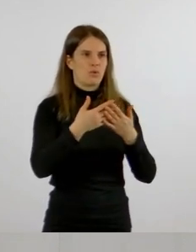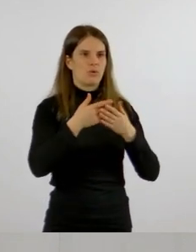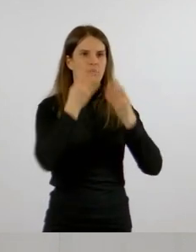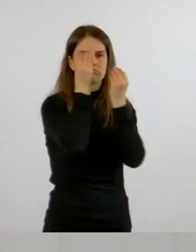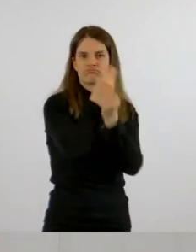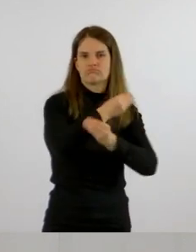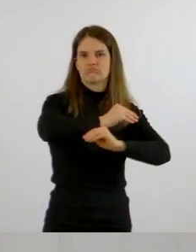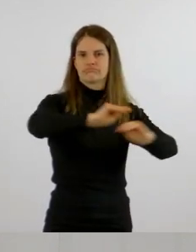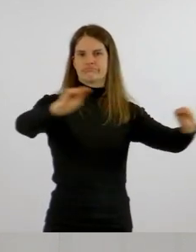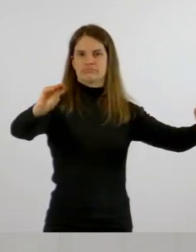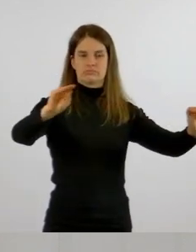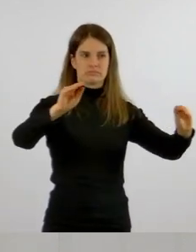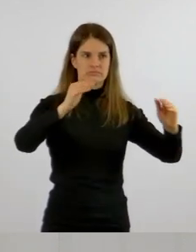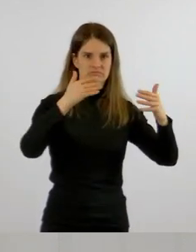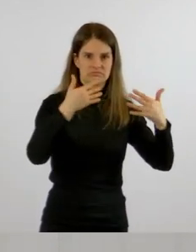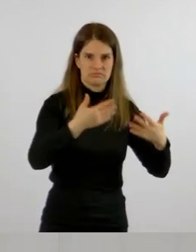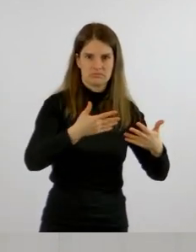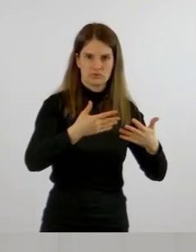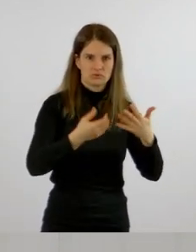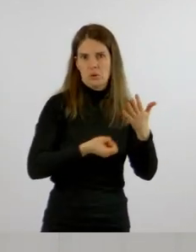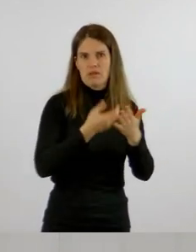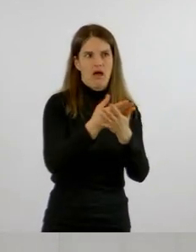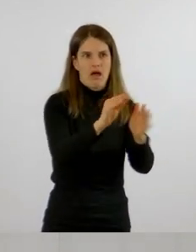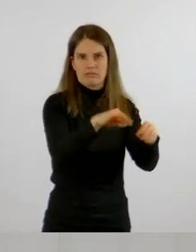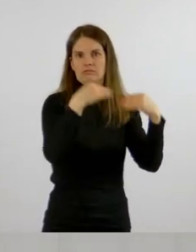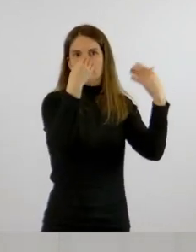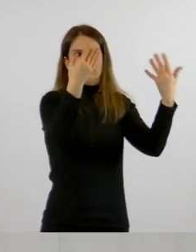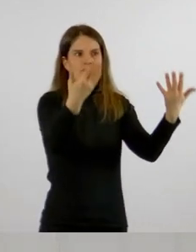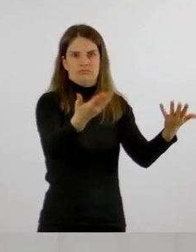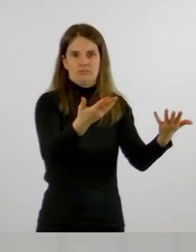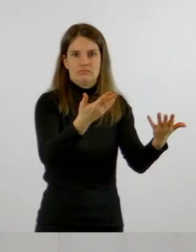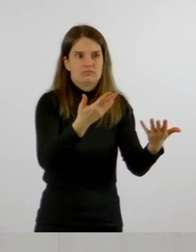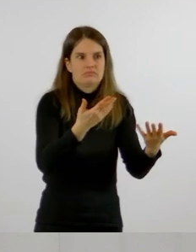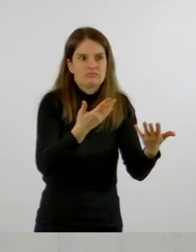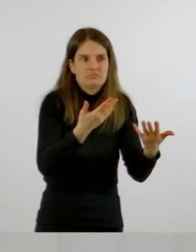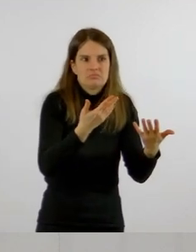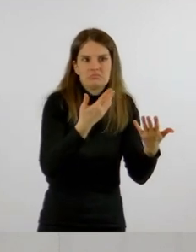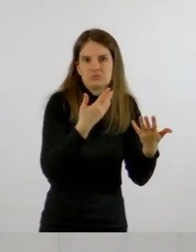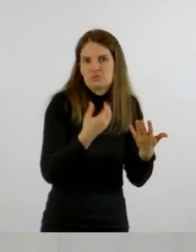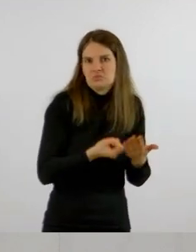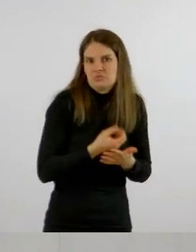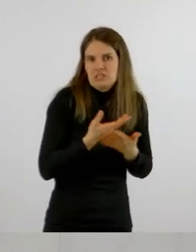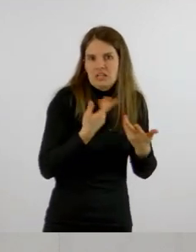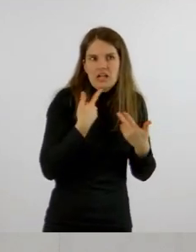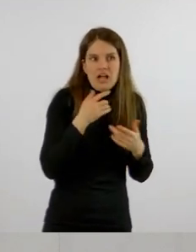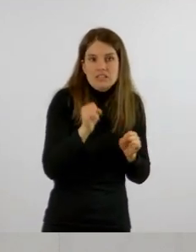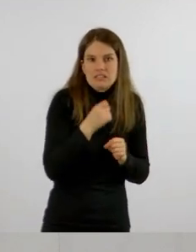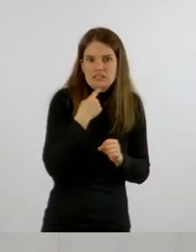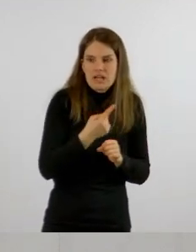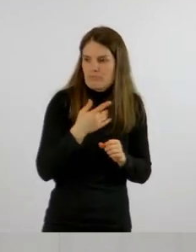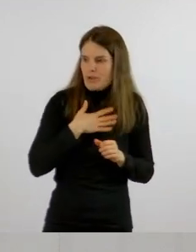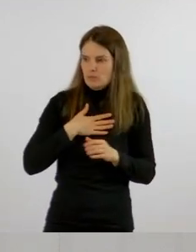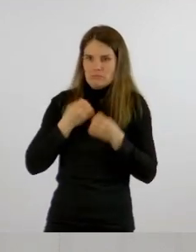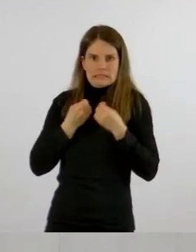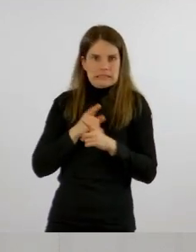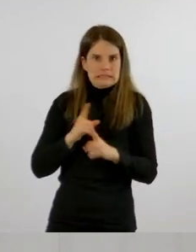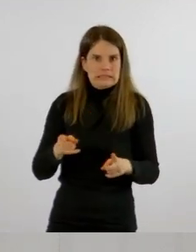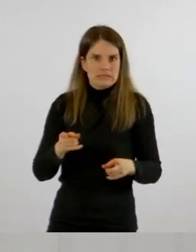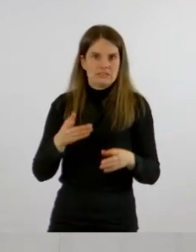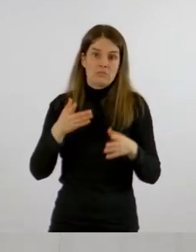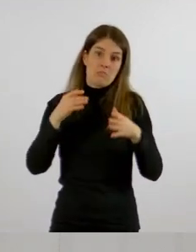der Situation heraus ergibt. Ich könnte nicht ausschließen, dass so etwas auch bei uns passiert. Ich hoffe es nicht.